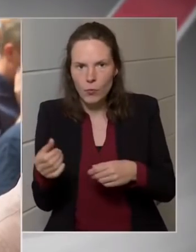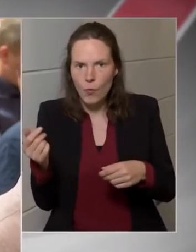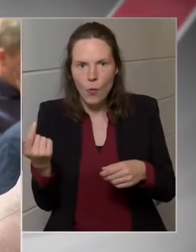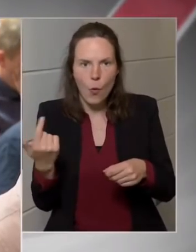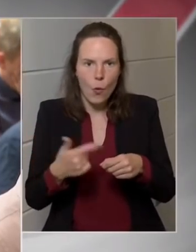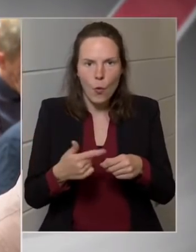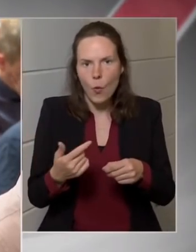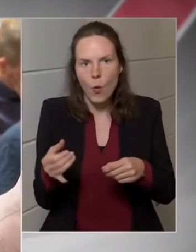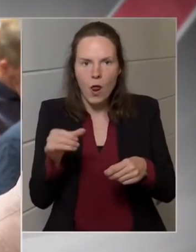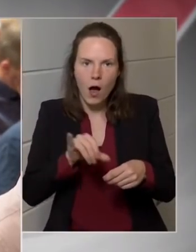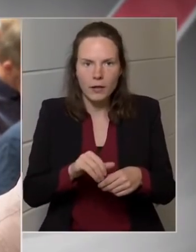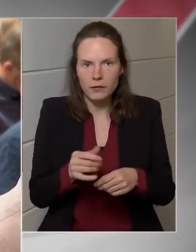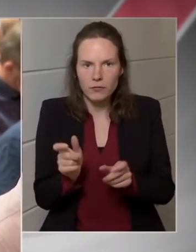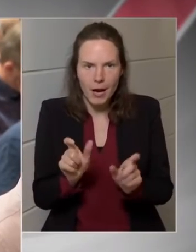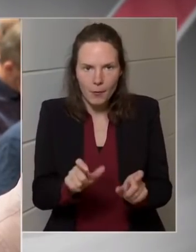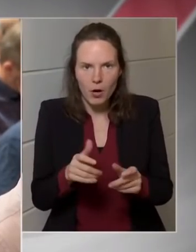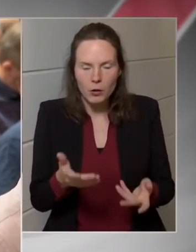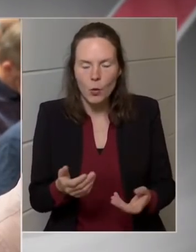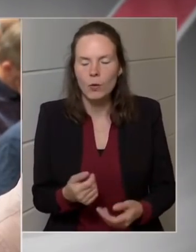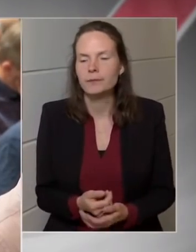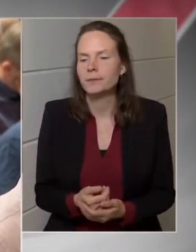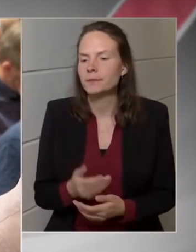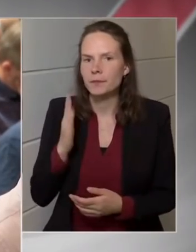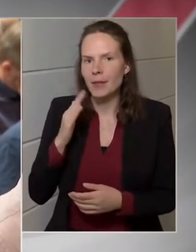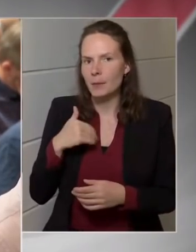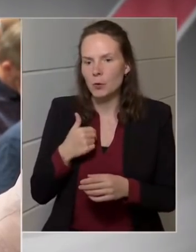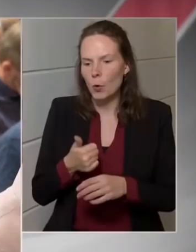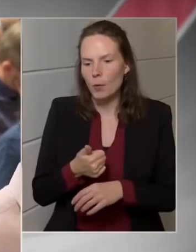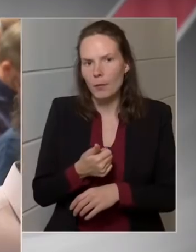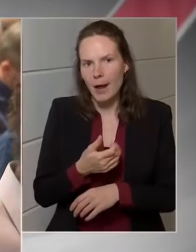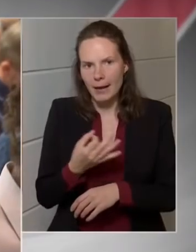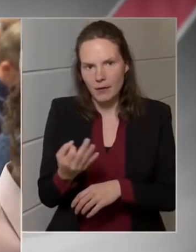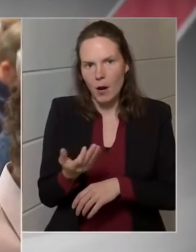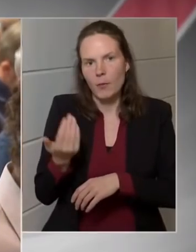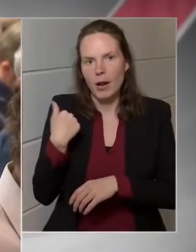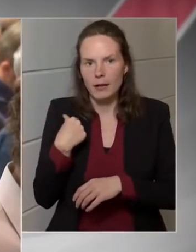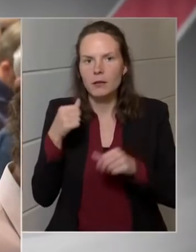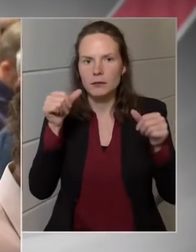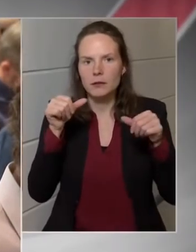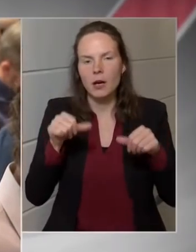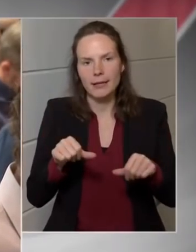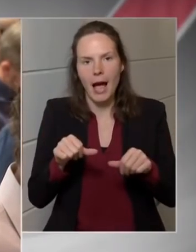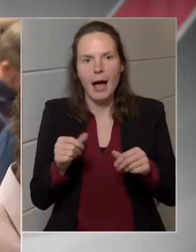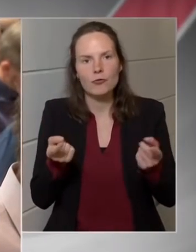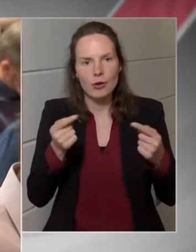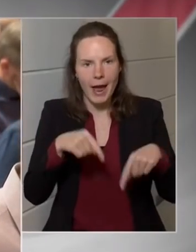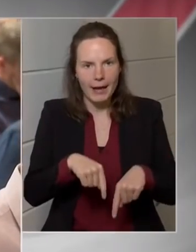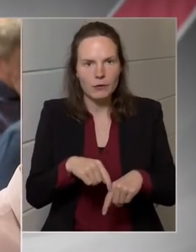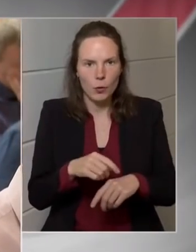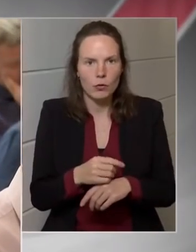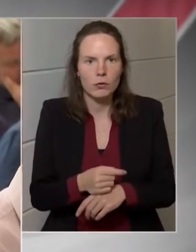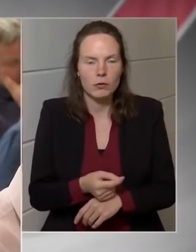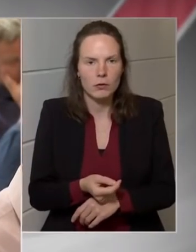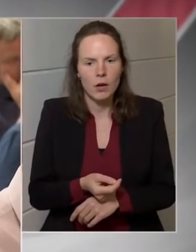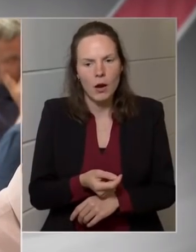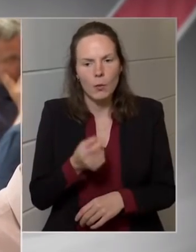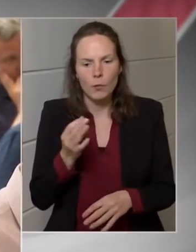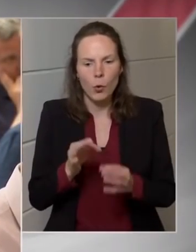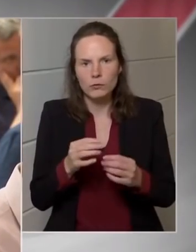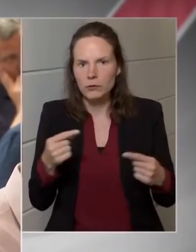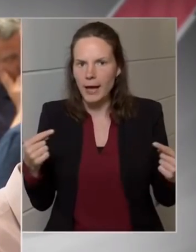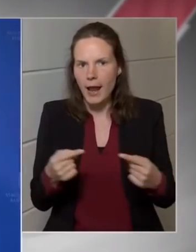pillanatnyi elbizető tanandás lehet, hogy az Európai Unió végleg letett, az is az Európai Bizottság az